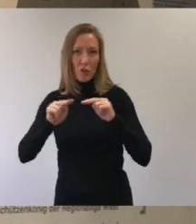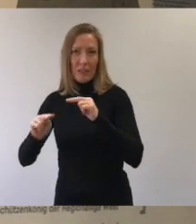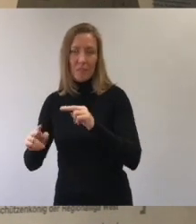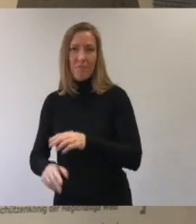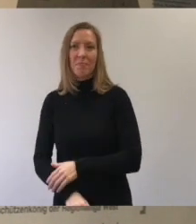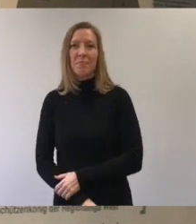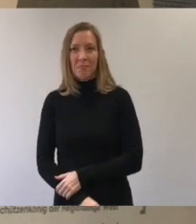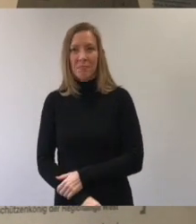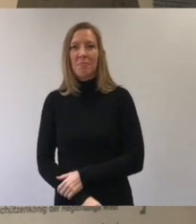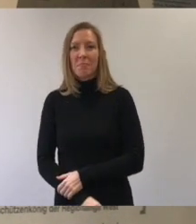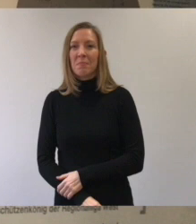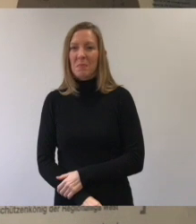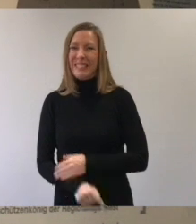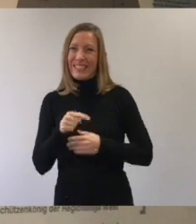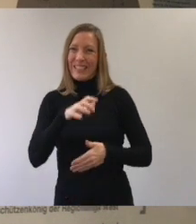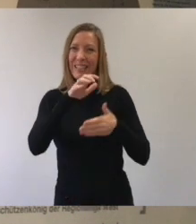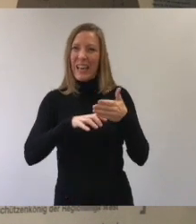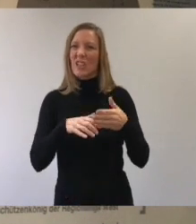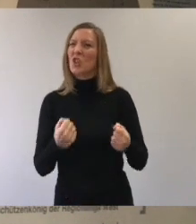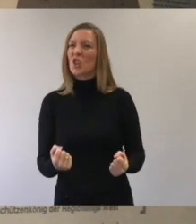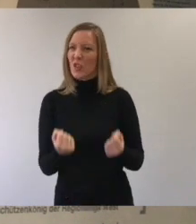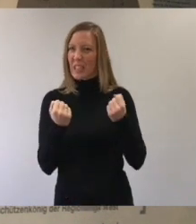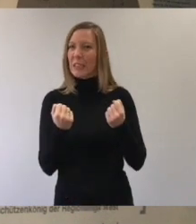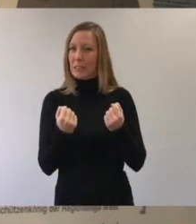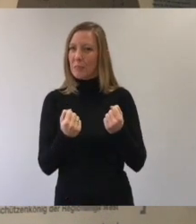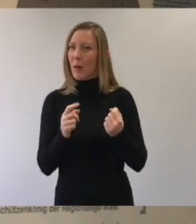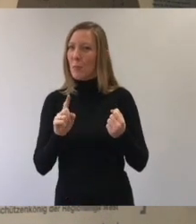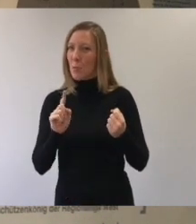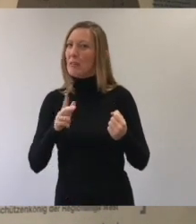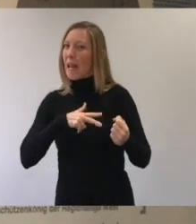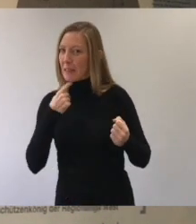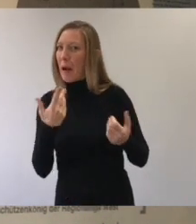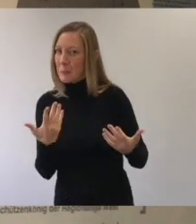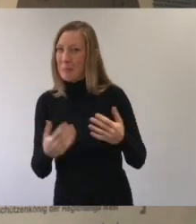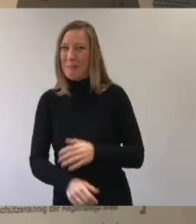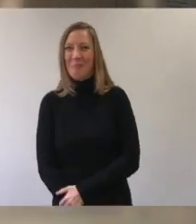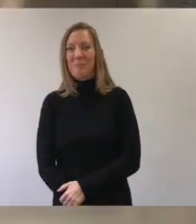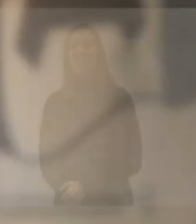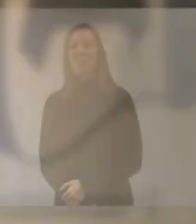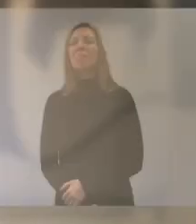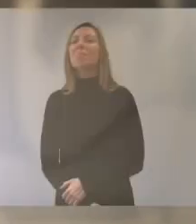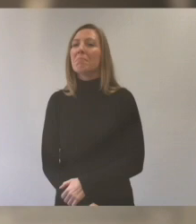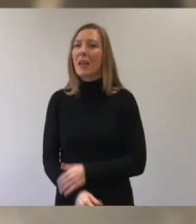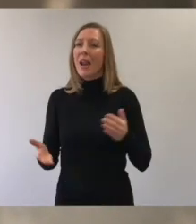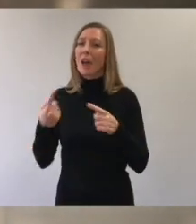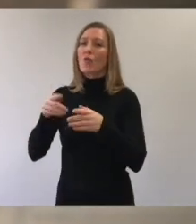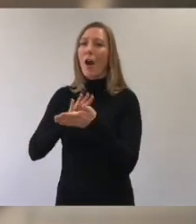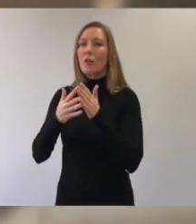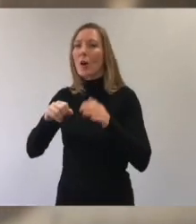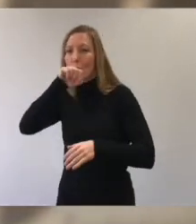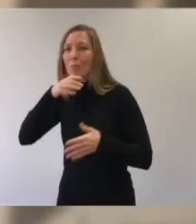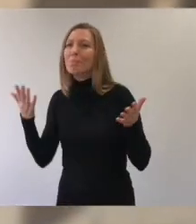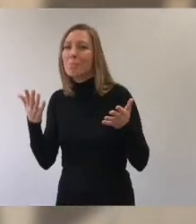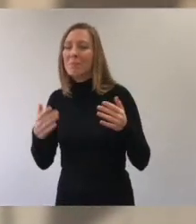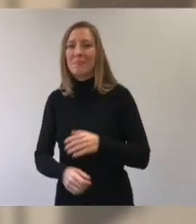können. Und ja, also den Text fand ich auf jeden Fall schon mal ein bisschen schwieriger, zugegebenermaßen. Was gefällt dir an leichter